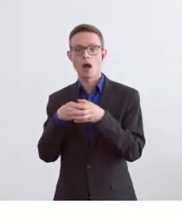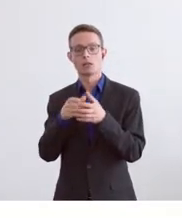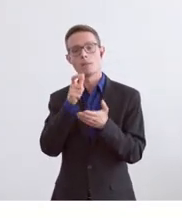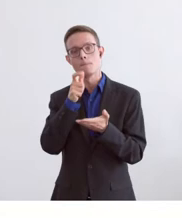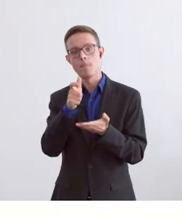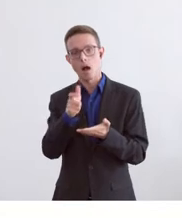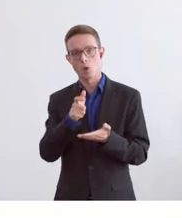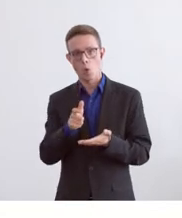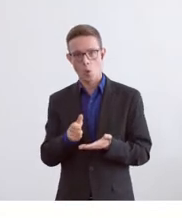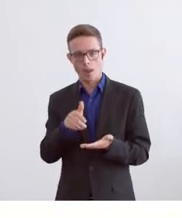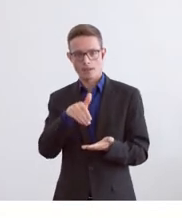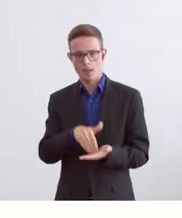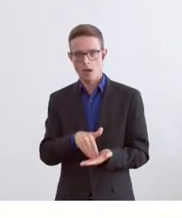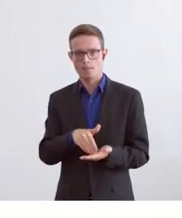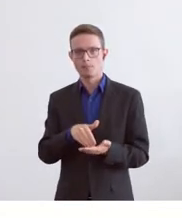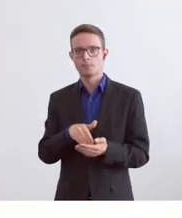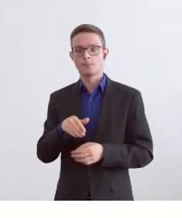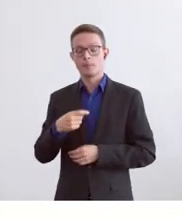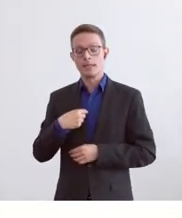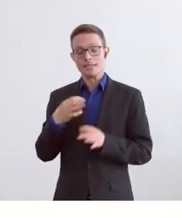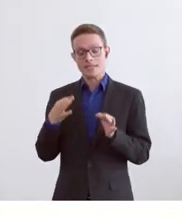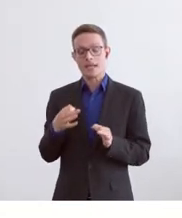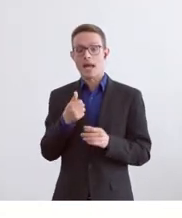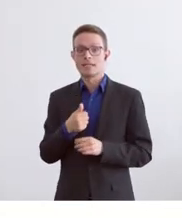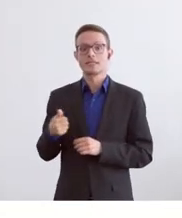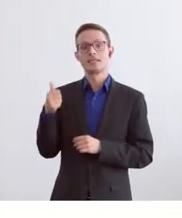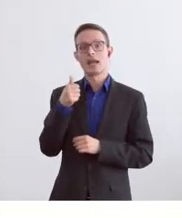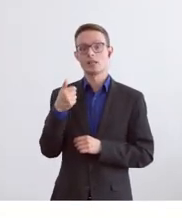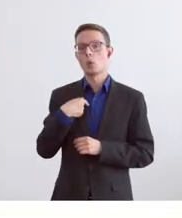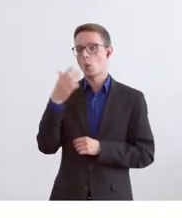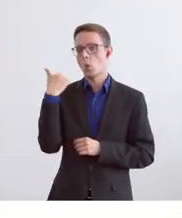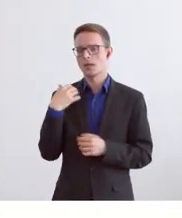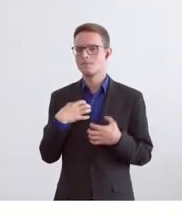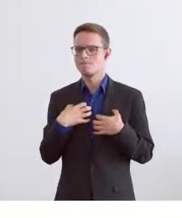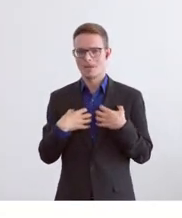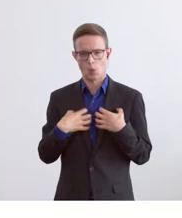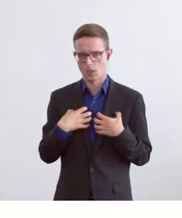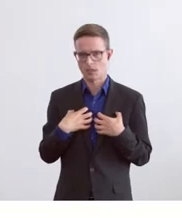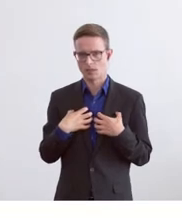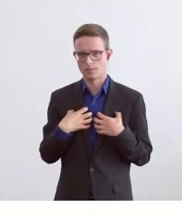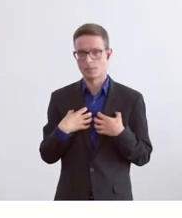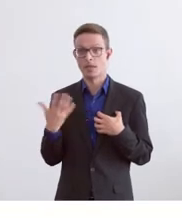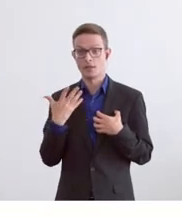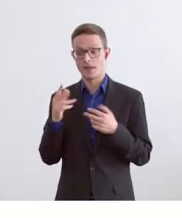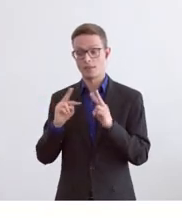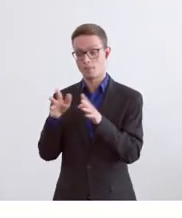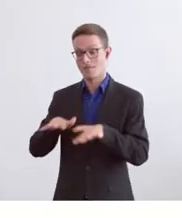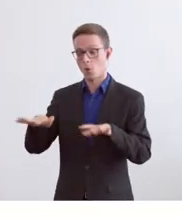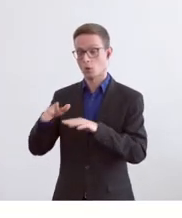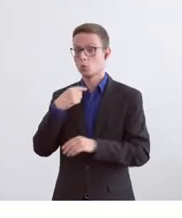besorgt, als Sicherheitsdirektor bin ich besorgt gewesen, dass bei einem Nein wir